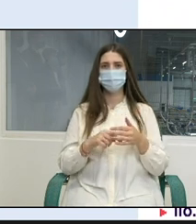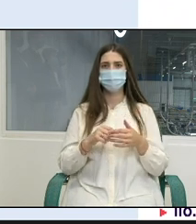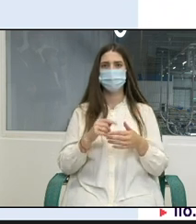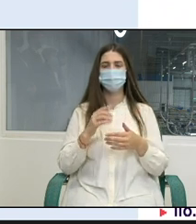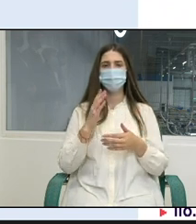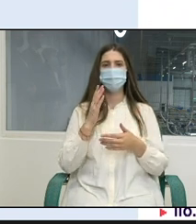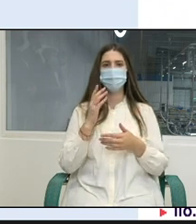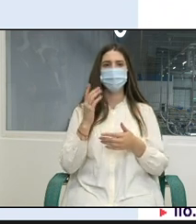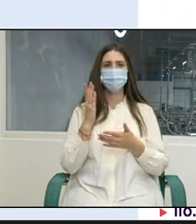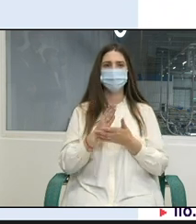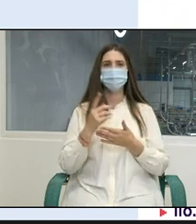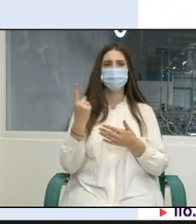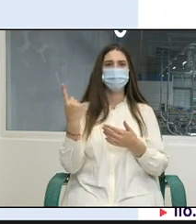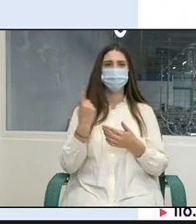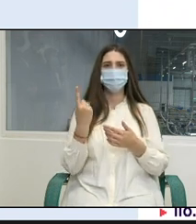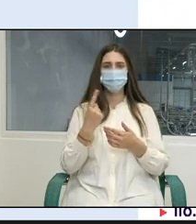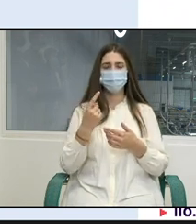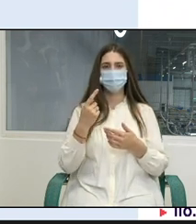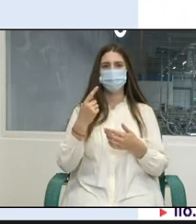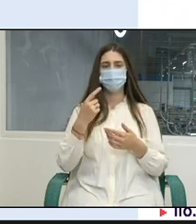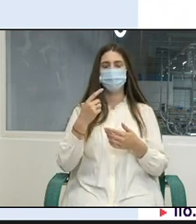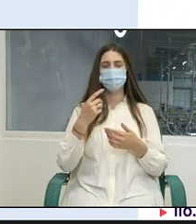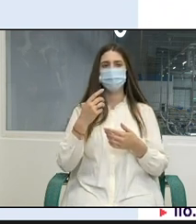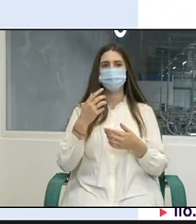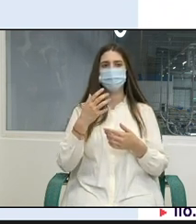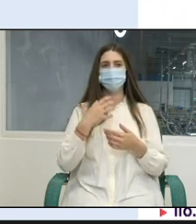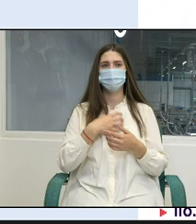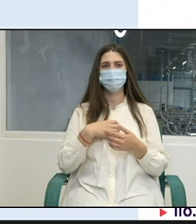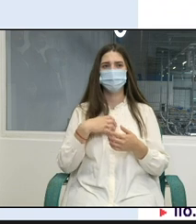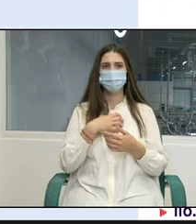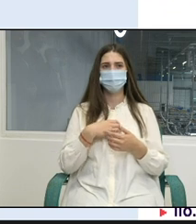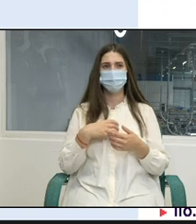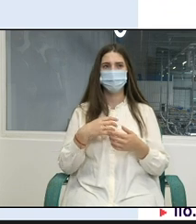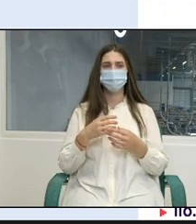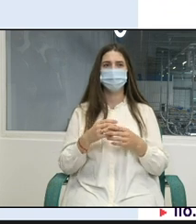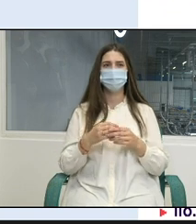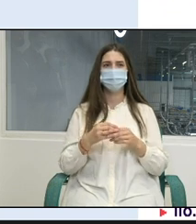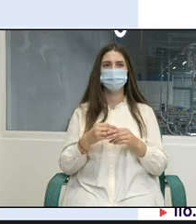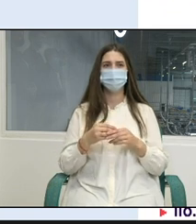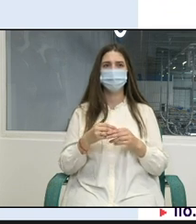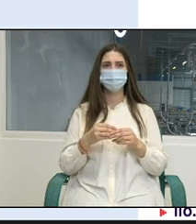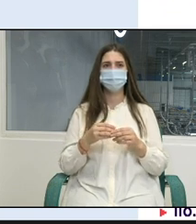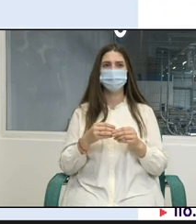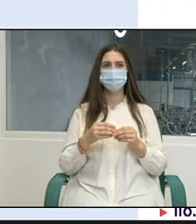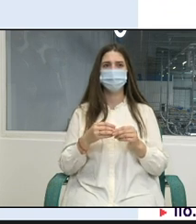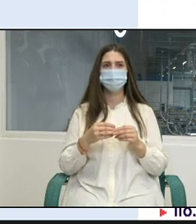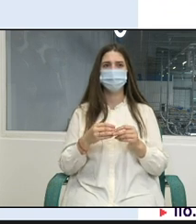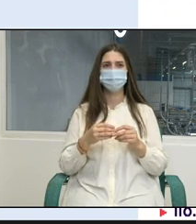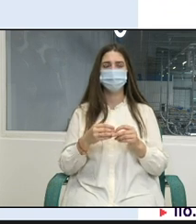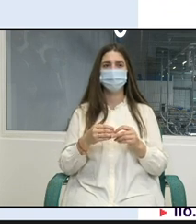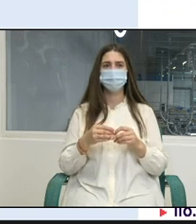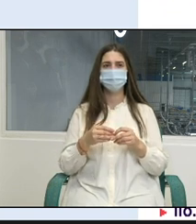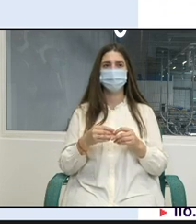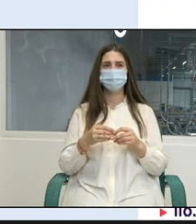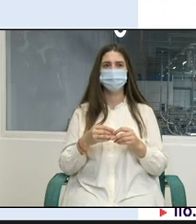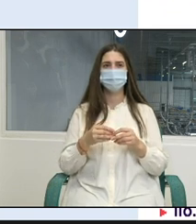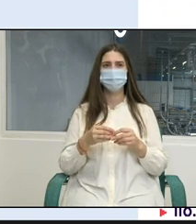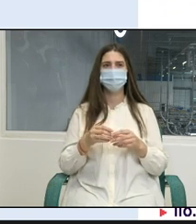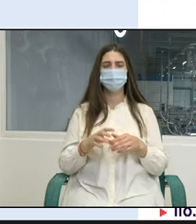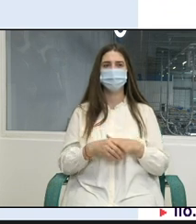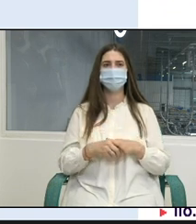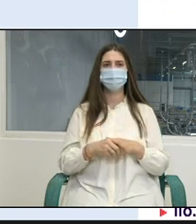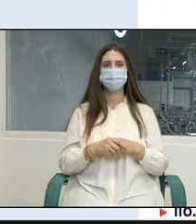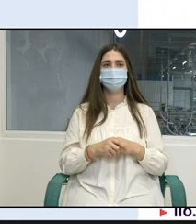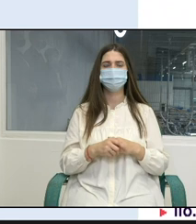acesta este prima inovație pe care vroiam să o accentuez, mai mult așa ca una mai focusată cât în trecut, pentru a